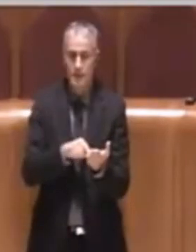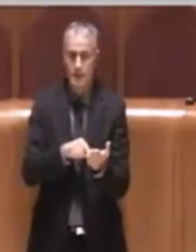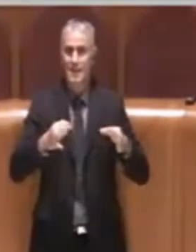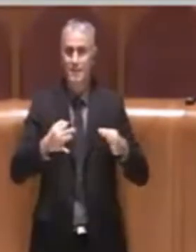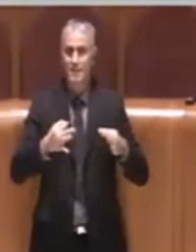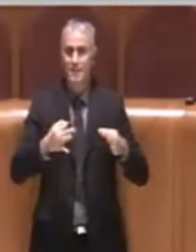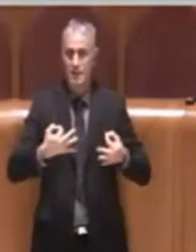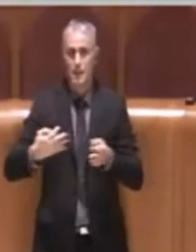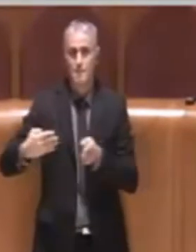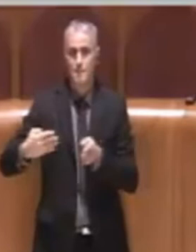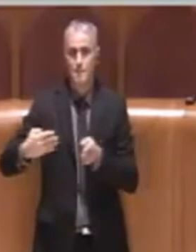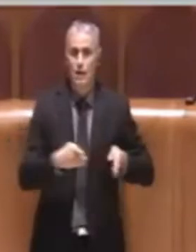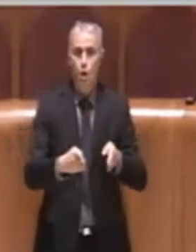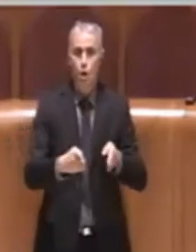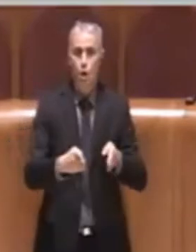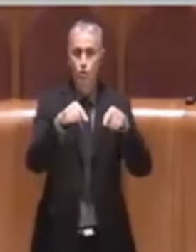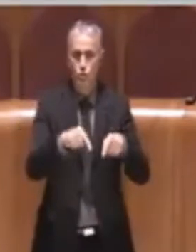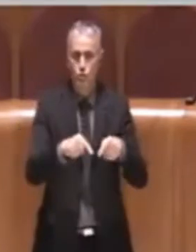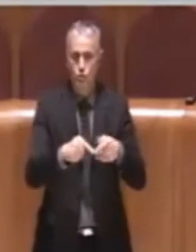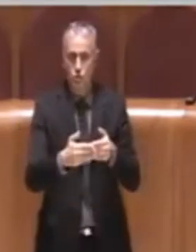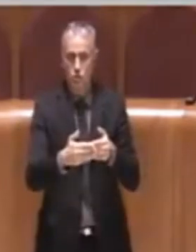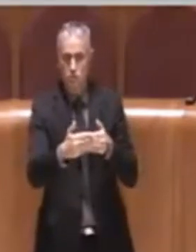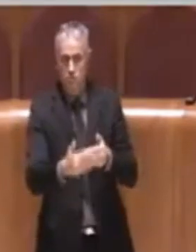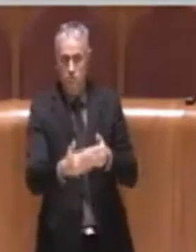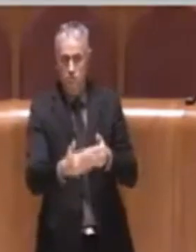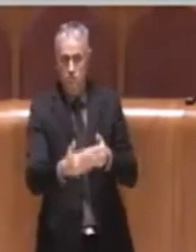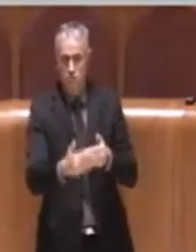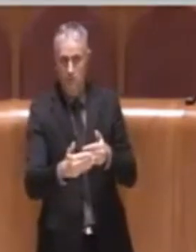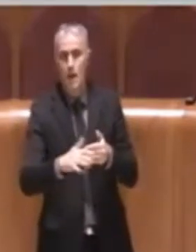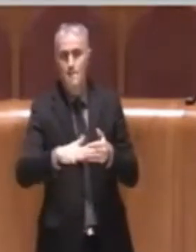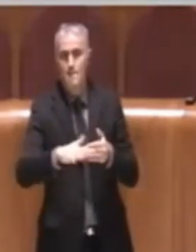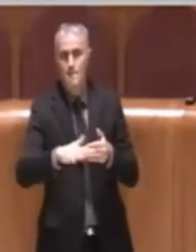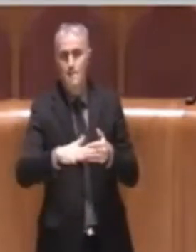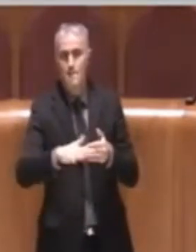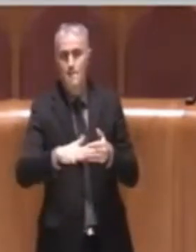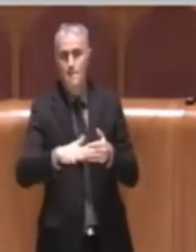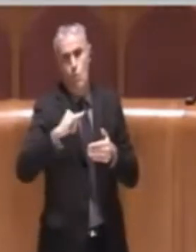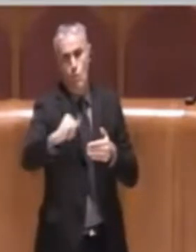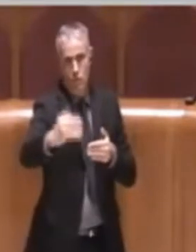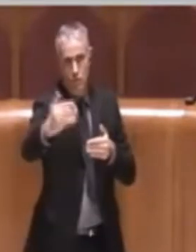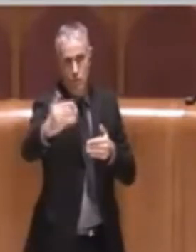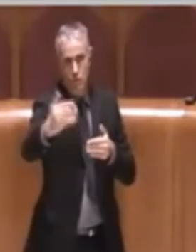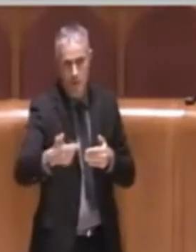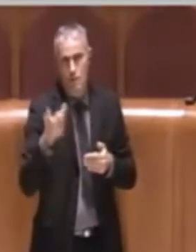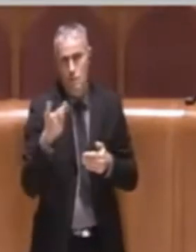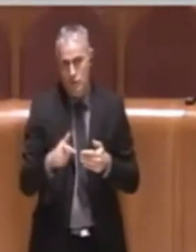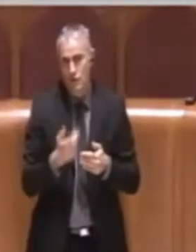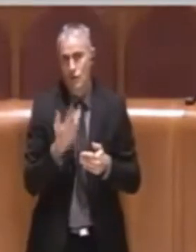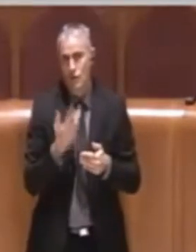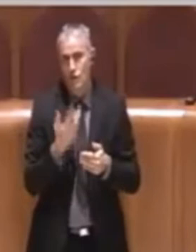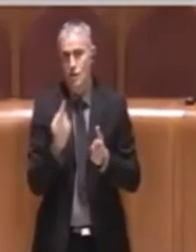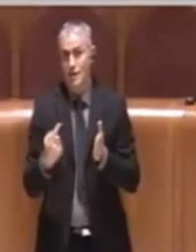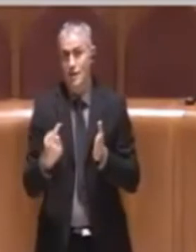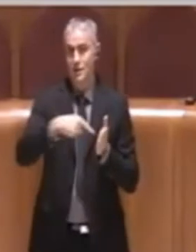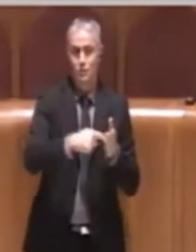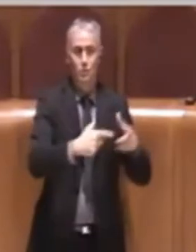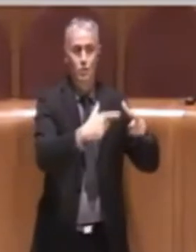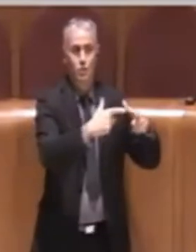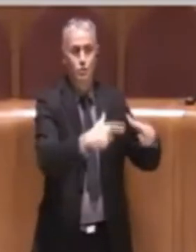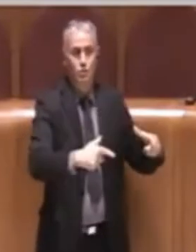nel breve periodo, nel medio e nel lungo periodo per dare e restituire una dignità alla